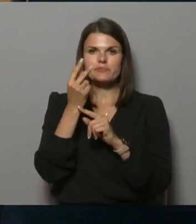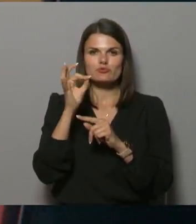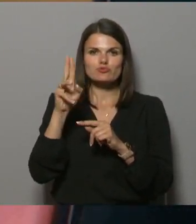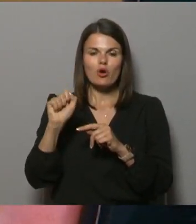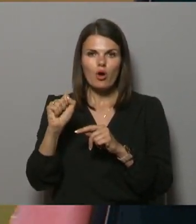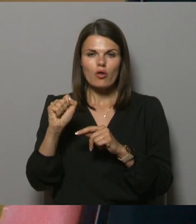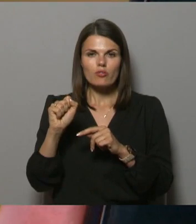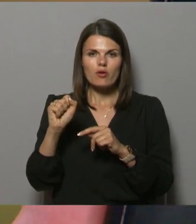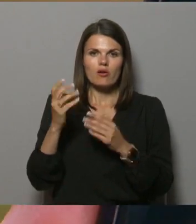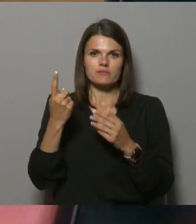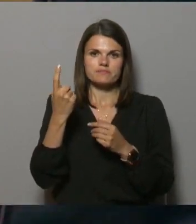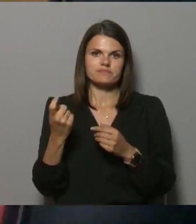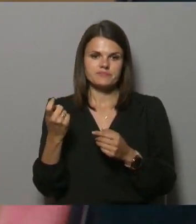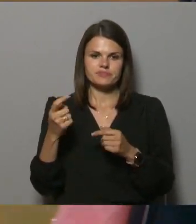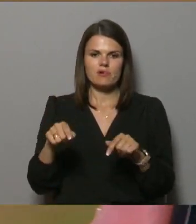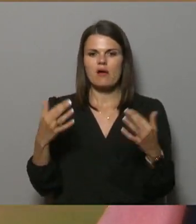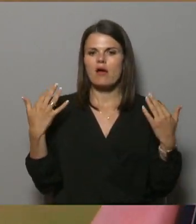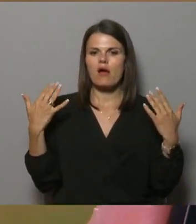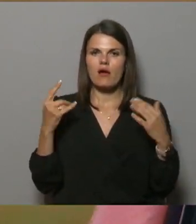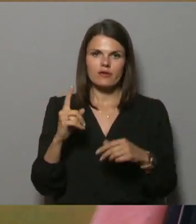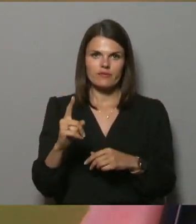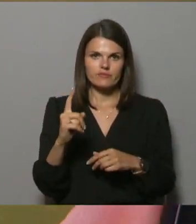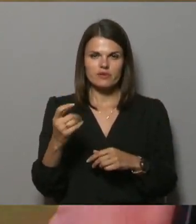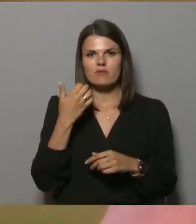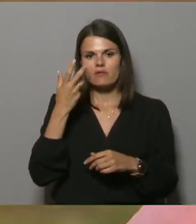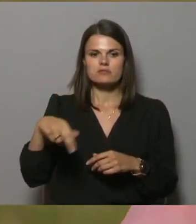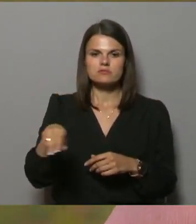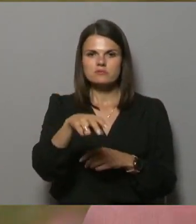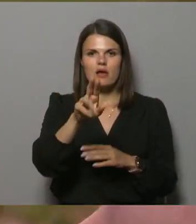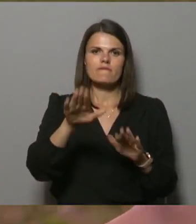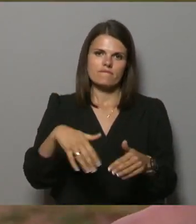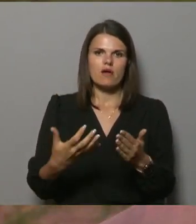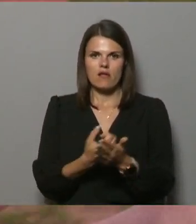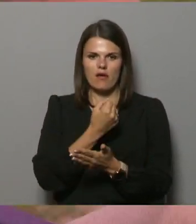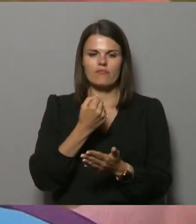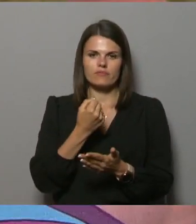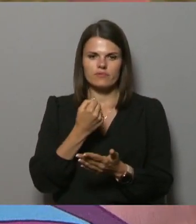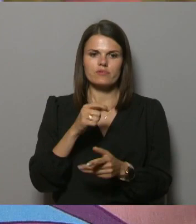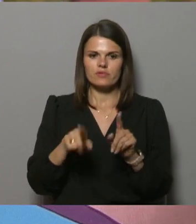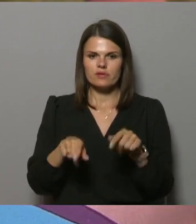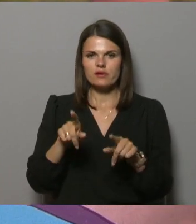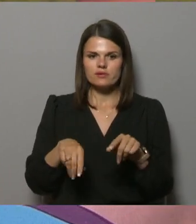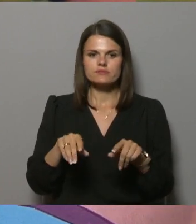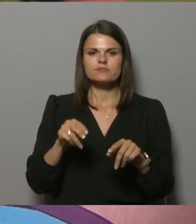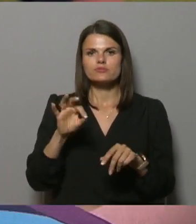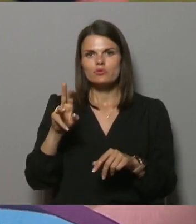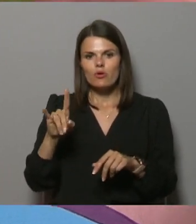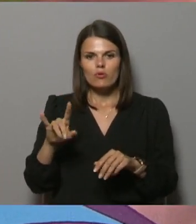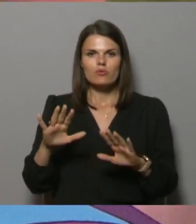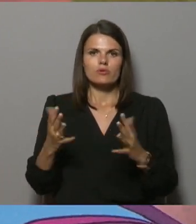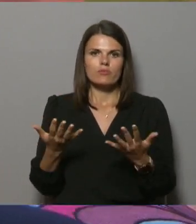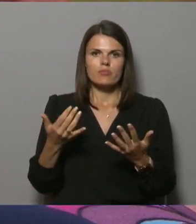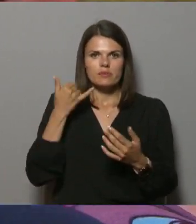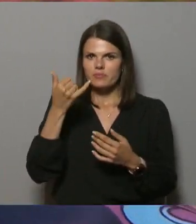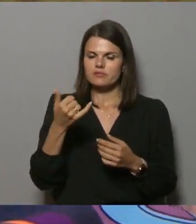tas ir šeit ārā staigā, tu kaut ko var noķert to zonu. Bet